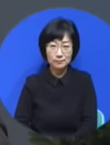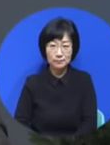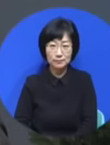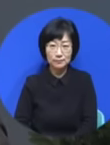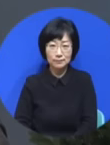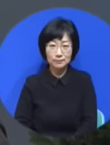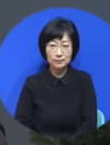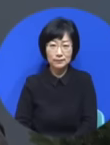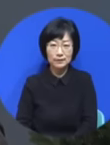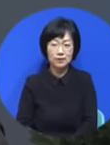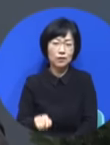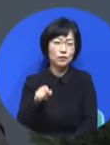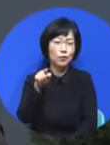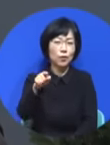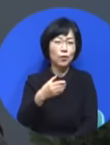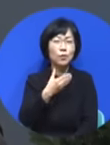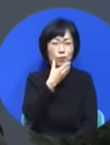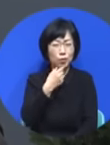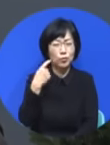자네는 복음을 몰라서